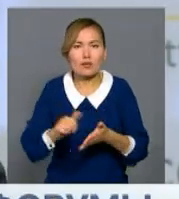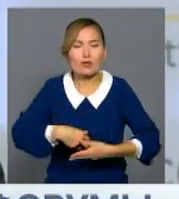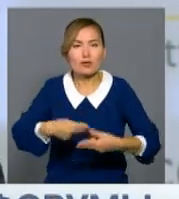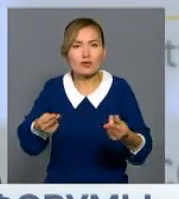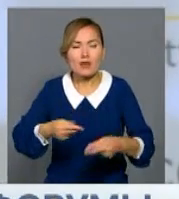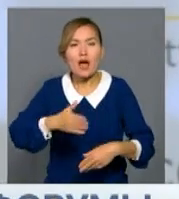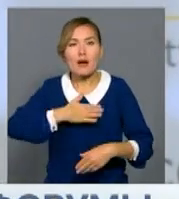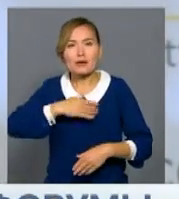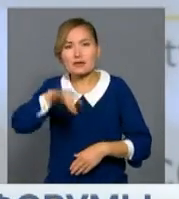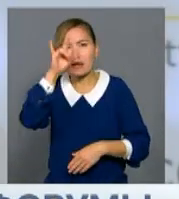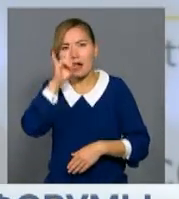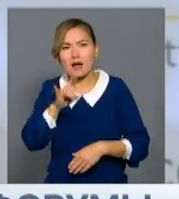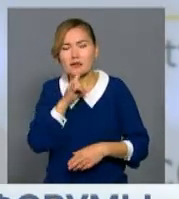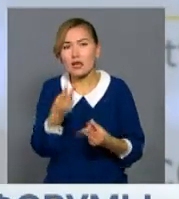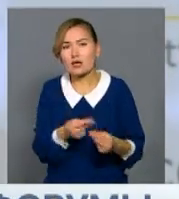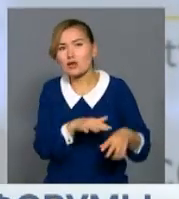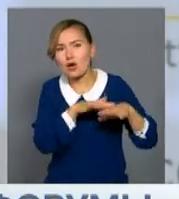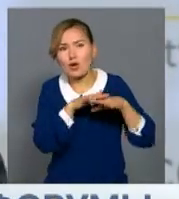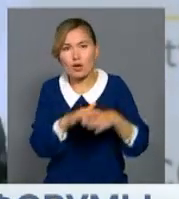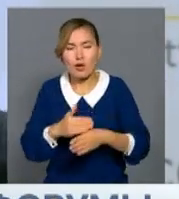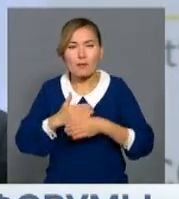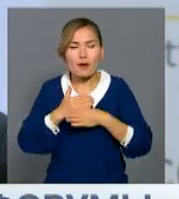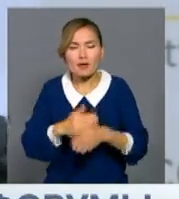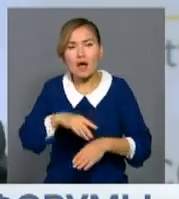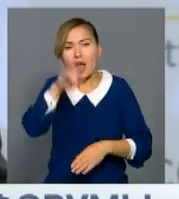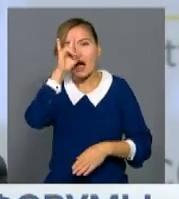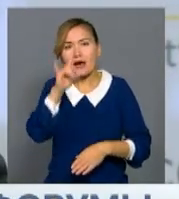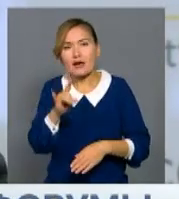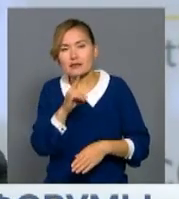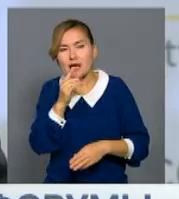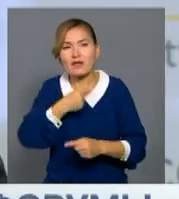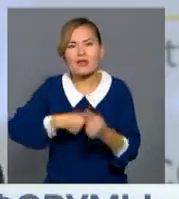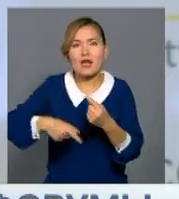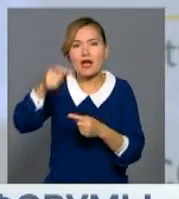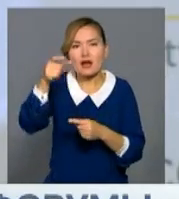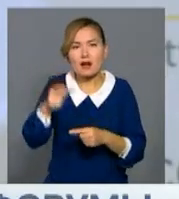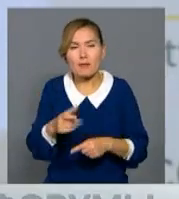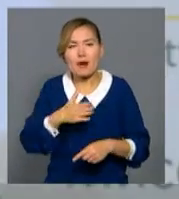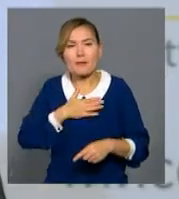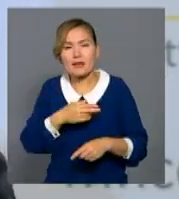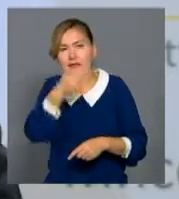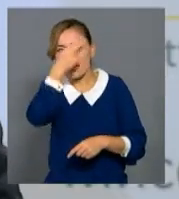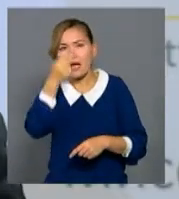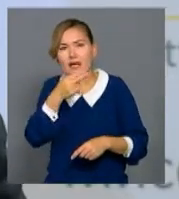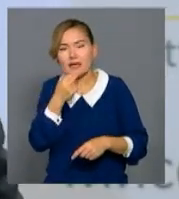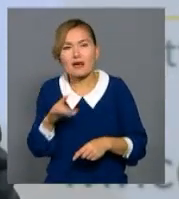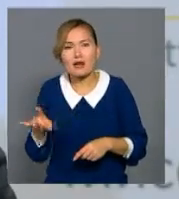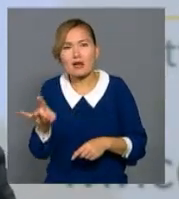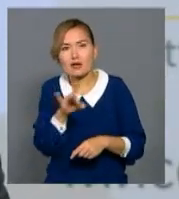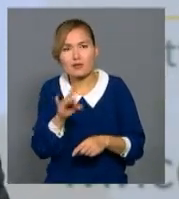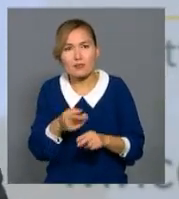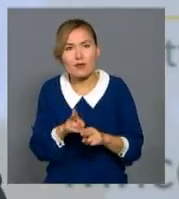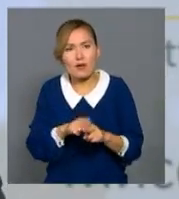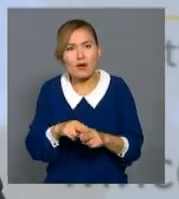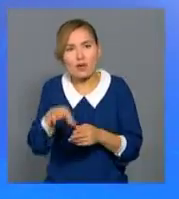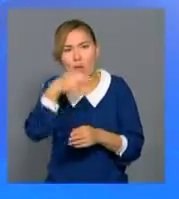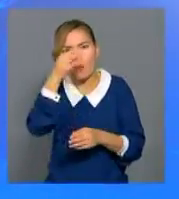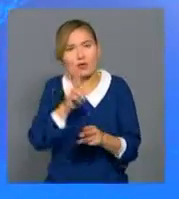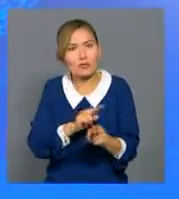Бізсек Қазақстанға инвестиция салыпқана қоймай. Қазақстандығы инвесторларды да Италиян арығын зерттеуге шақырамыз.